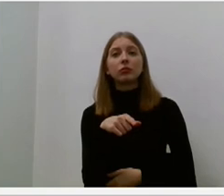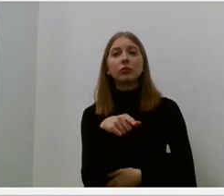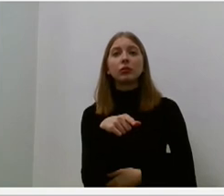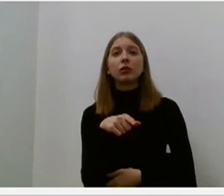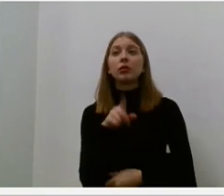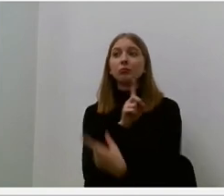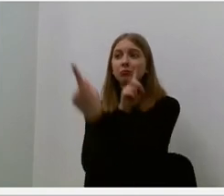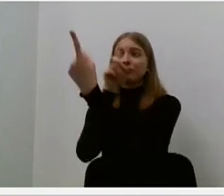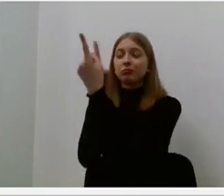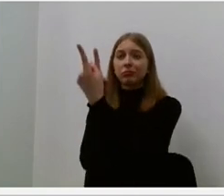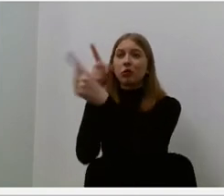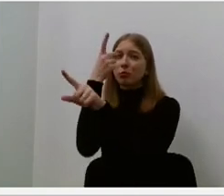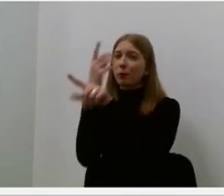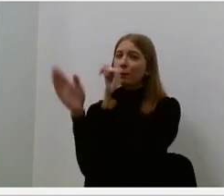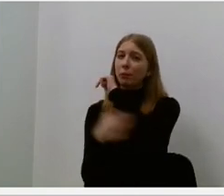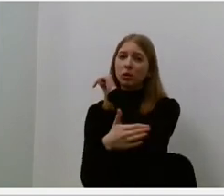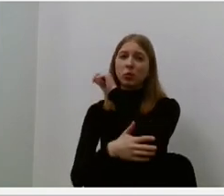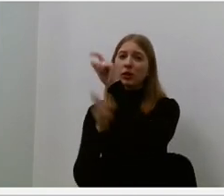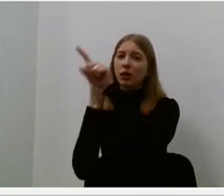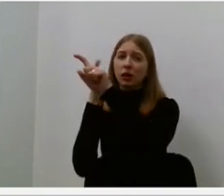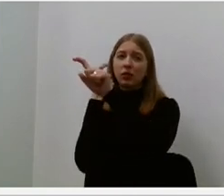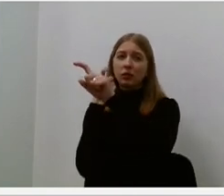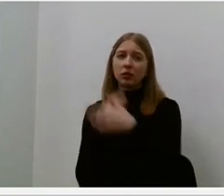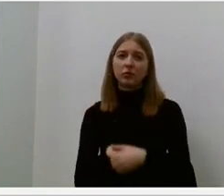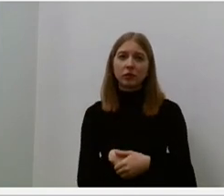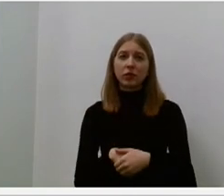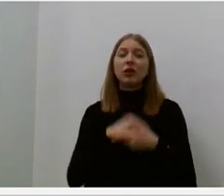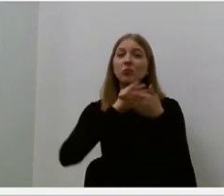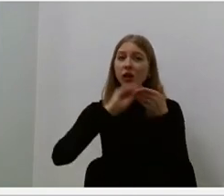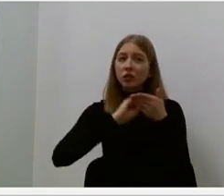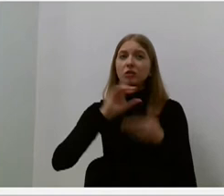iš meilės lukšienės laiško,